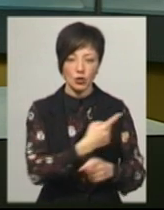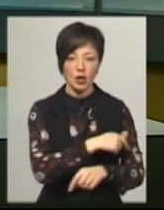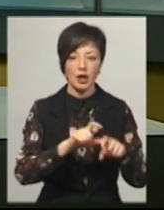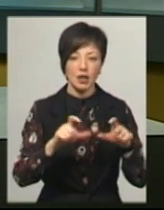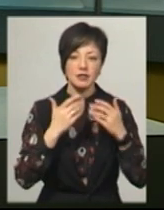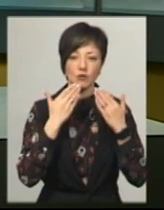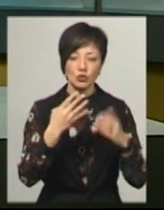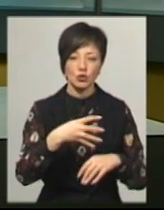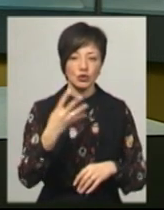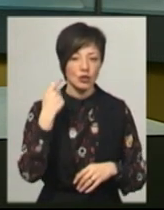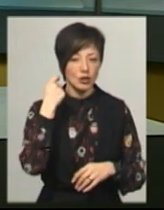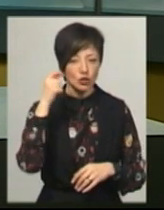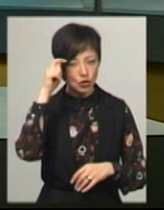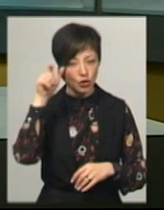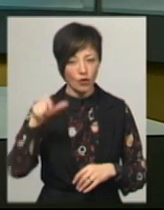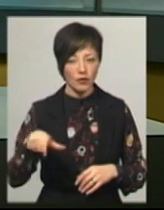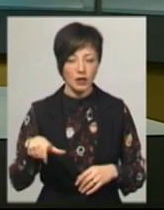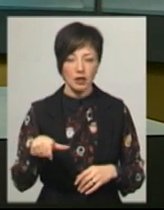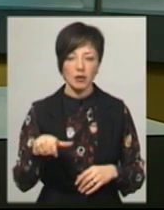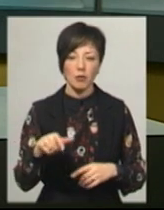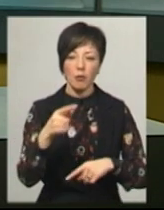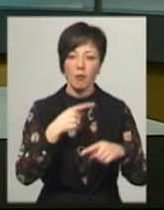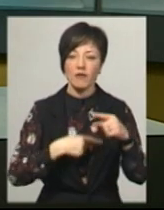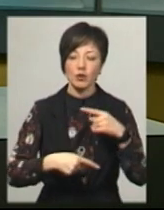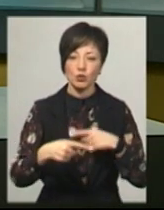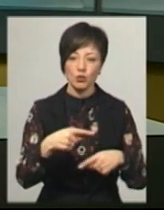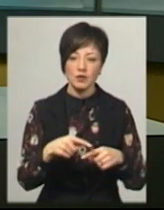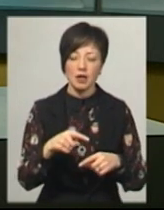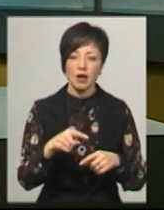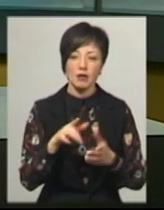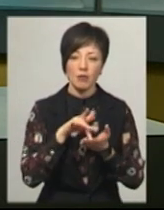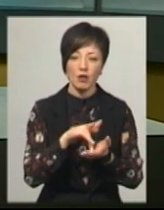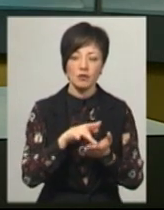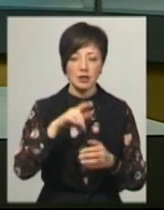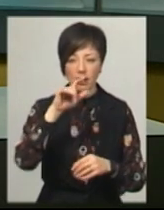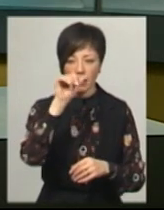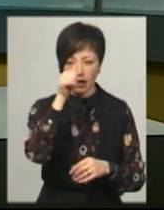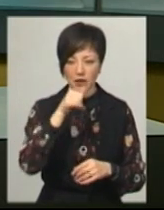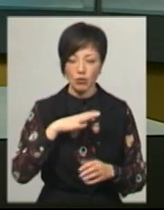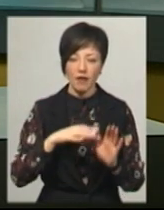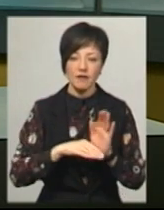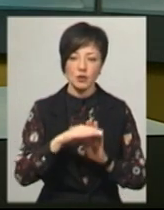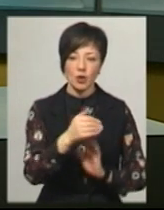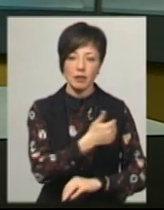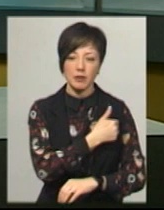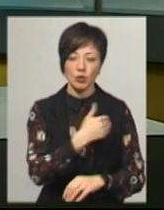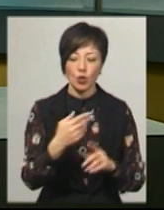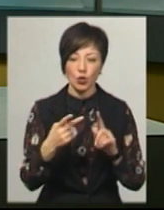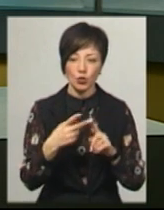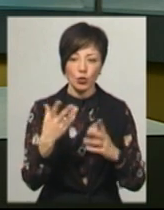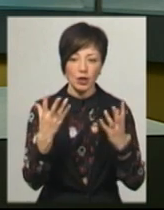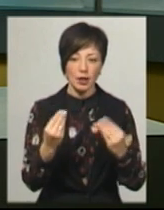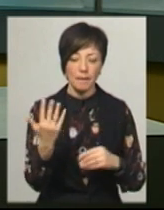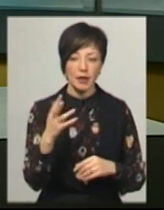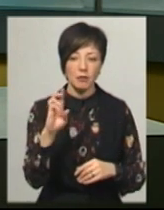лікарні звернувся 44-річний чоловік, який повернувся із паломництва у Грецію. У нього була висока температура, наступного дня, 5